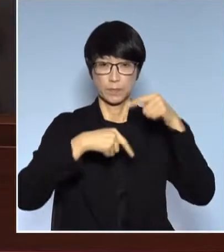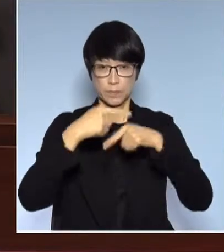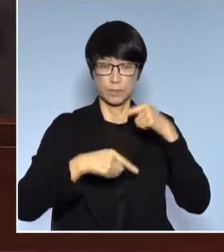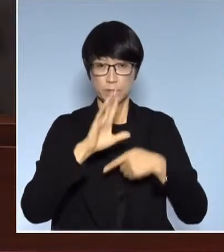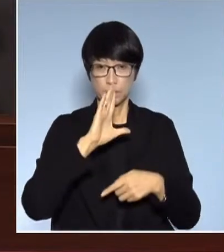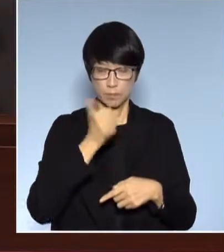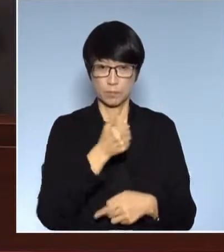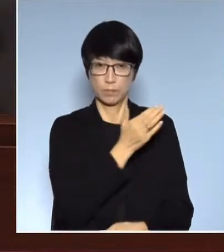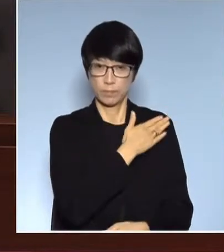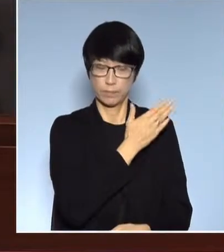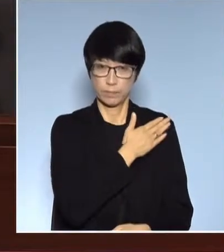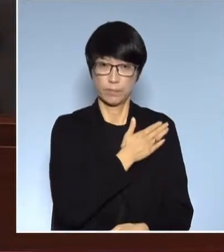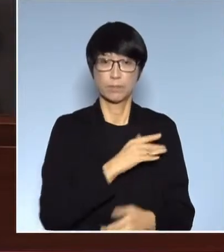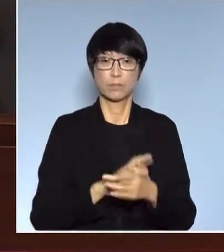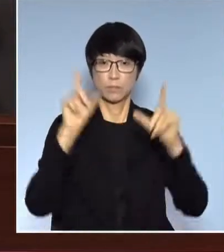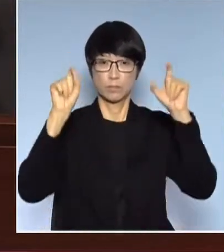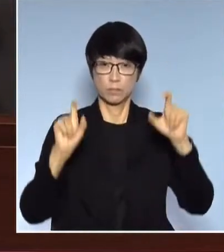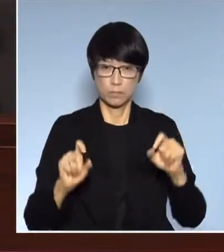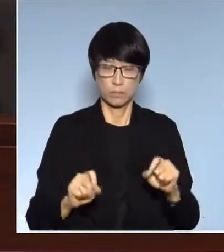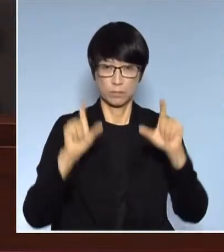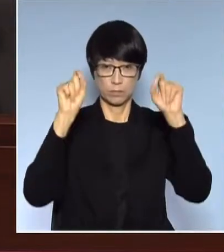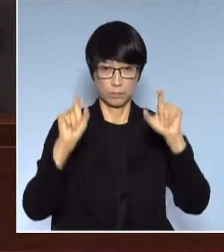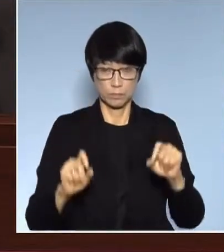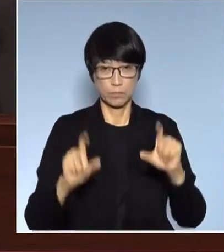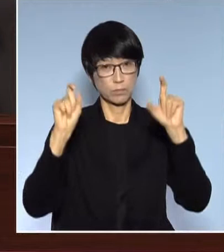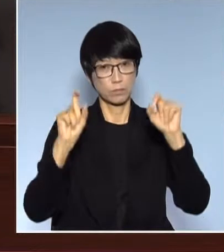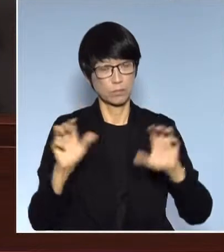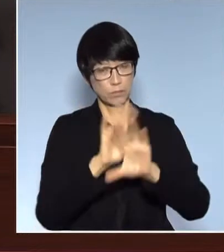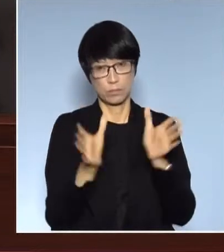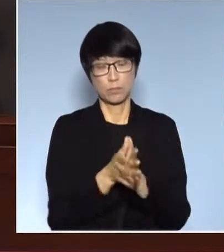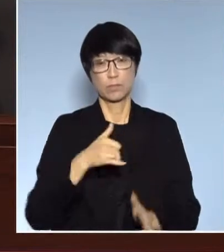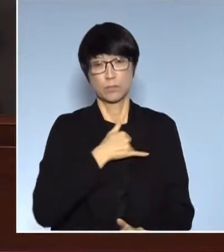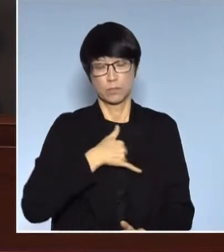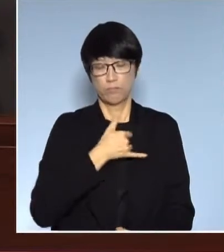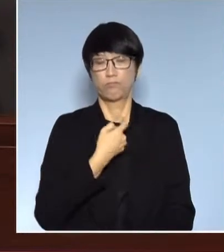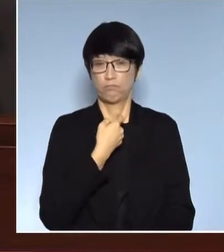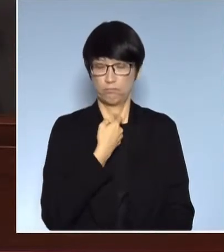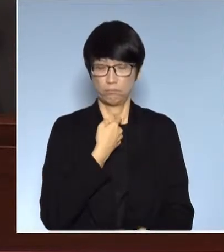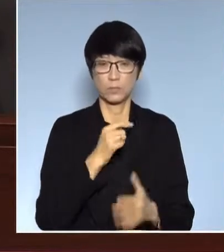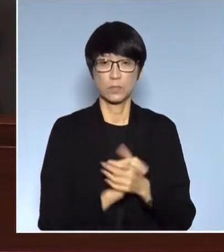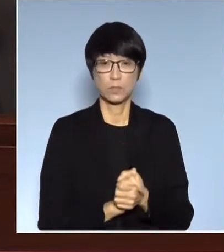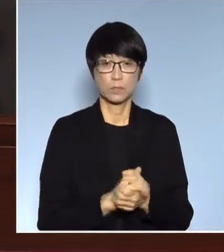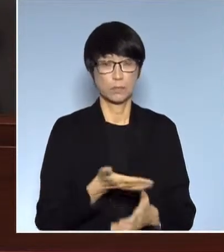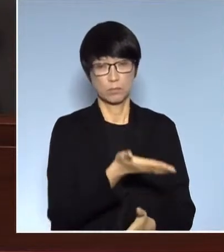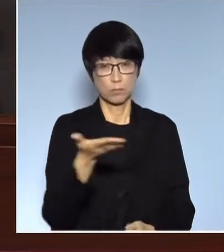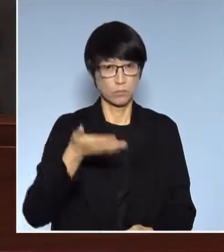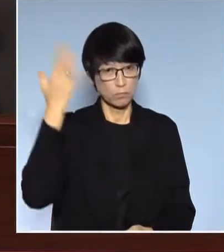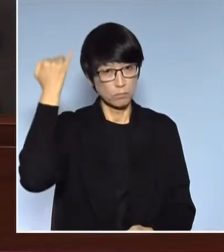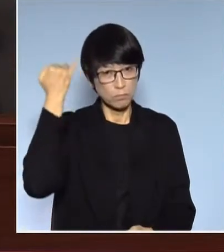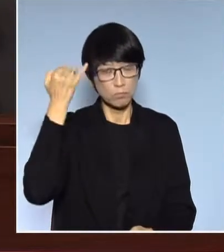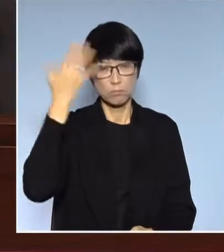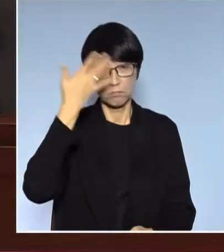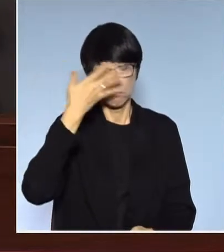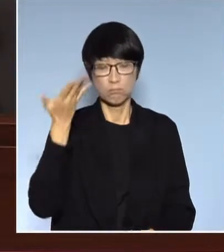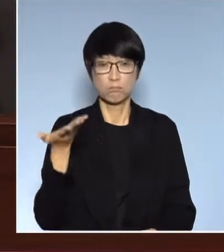責任就說解釋這些民調出來解決這些疑問呢那這樣其實大家都清楚那你看回